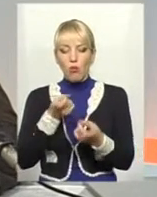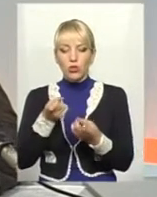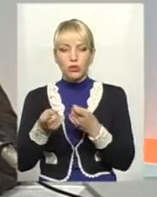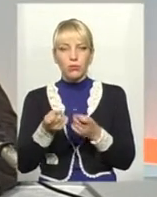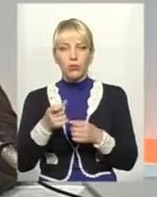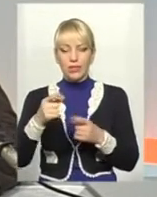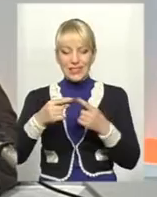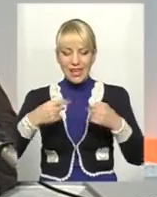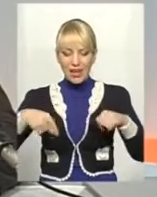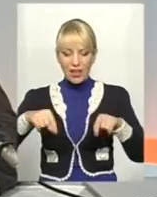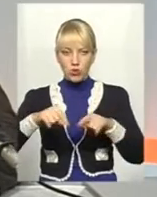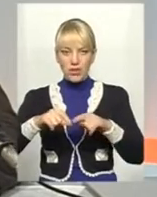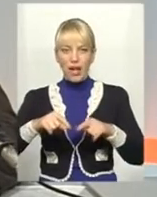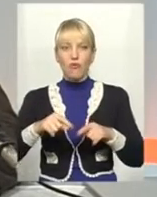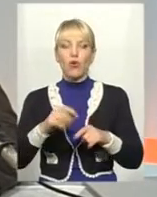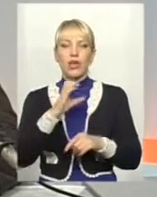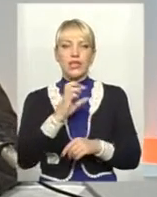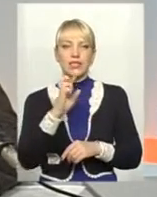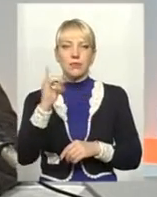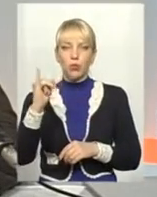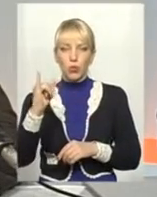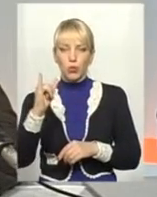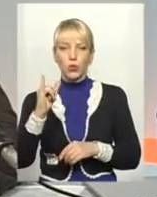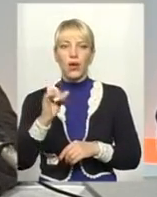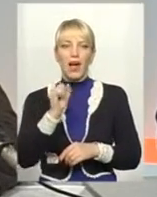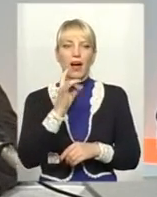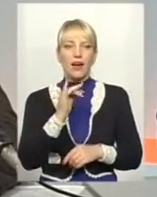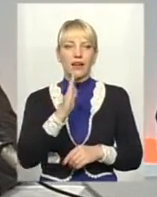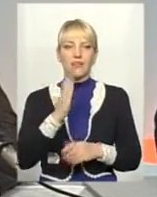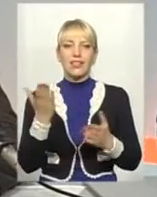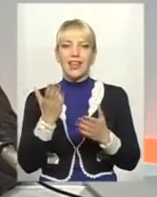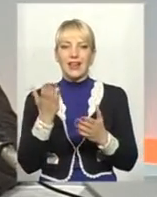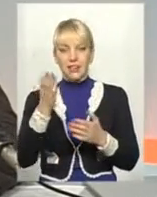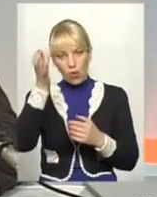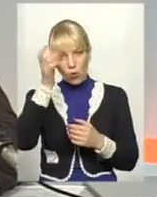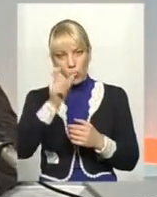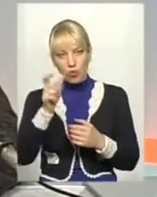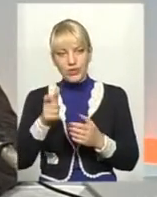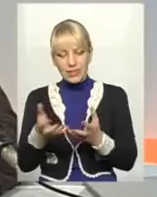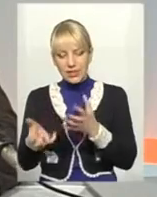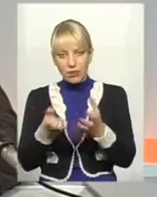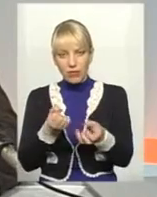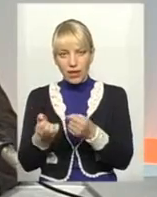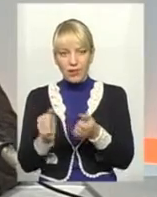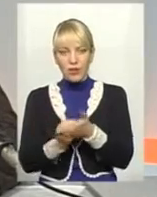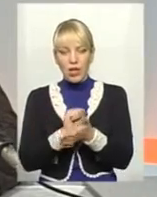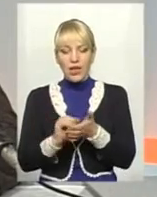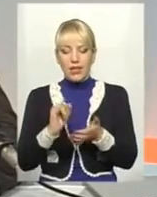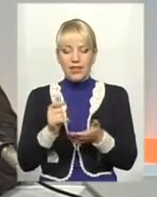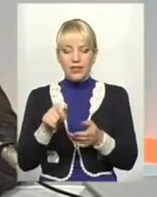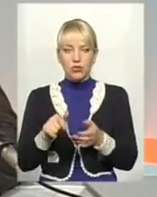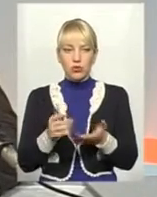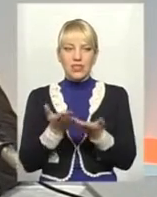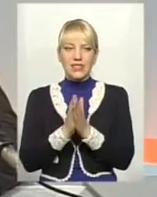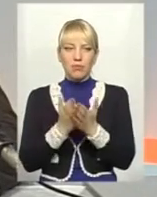архіву Служби безпеки України, науковці, якраз, які готували ось цей збірник. Тут серед додатків є цікаві